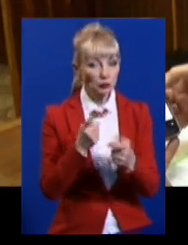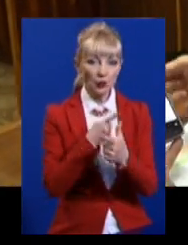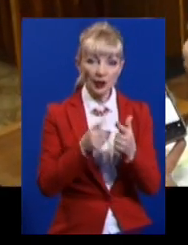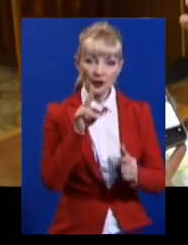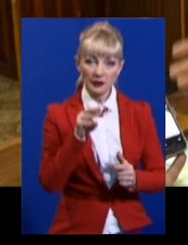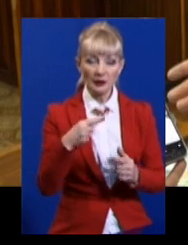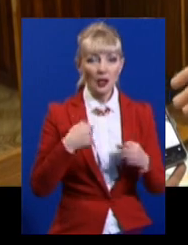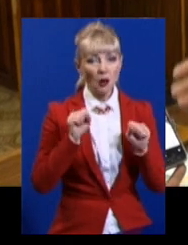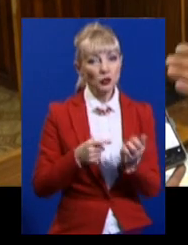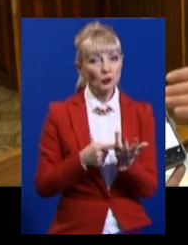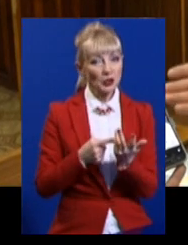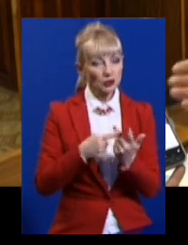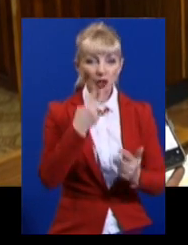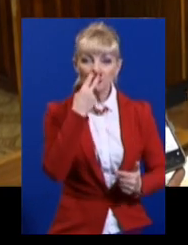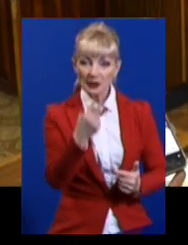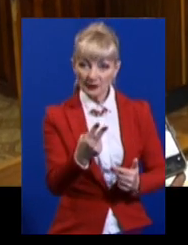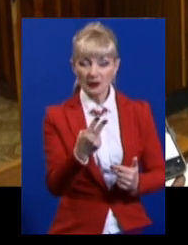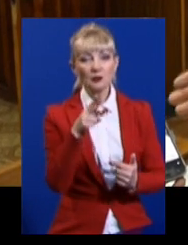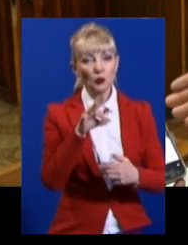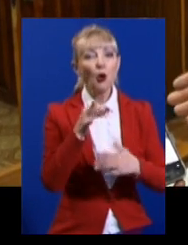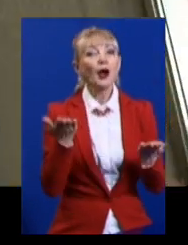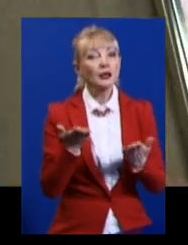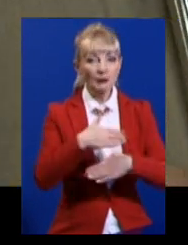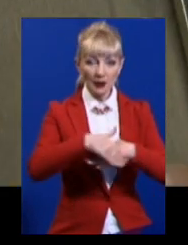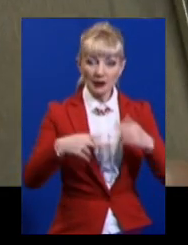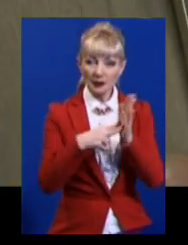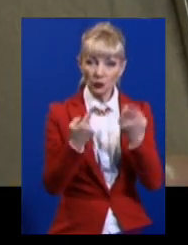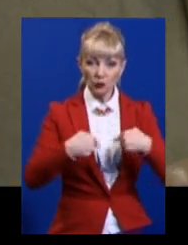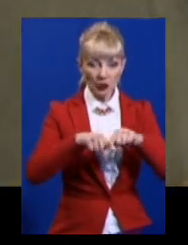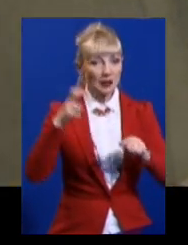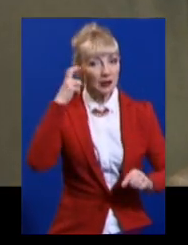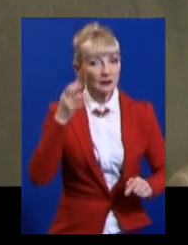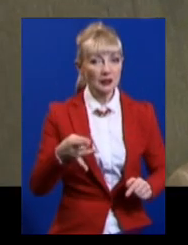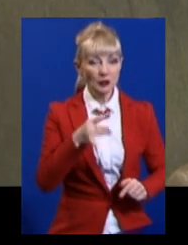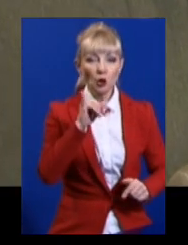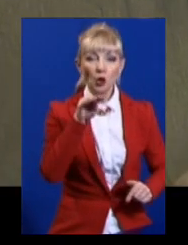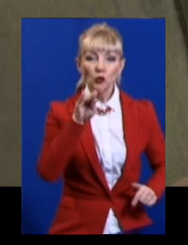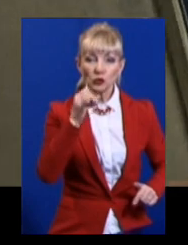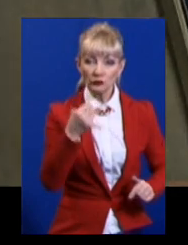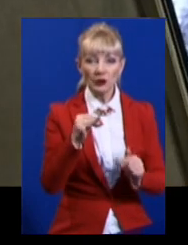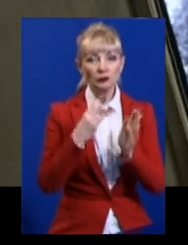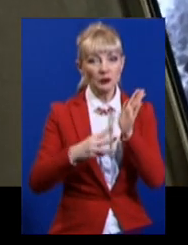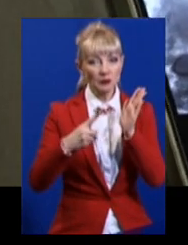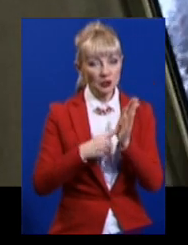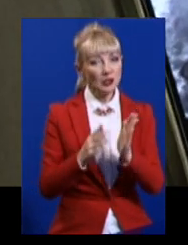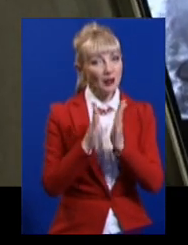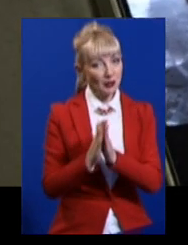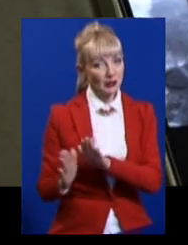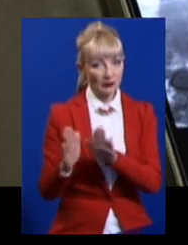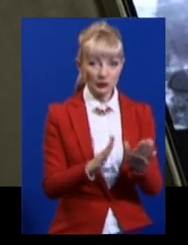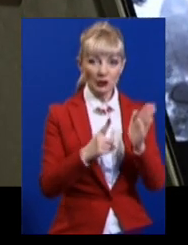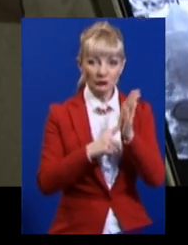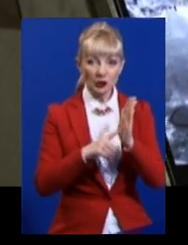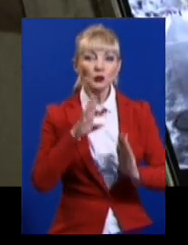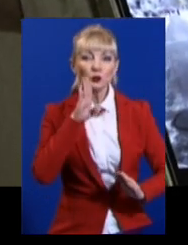можу її перерахувати, подивитися, за якими адресами. Сьома дільниця, Київський район, Наталію Жвів, 86. Будь ласка, вийшла ще о шостій